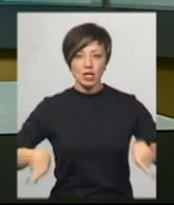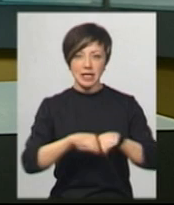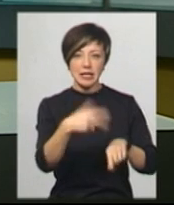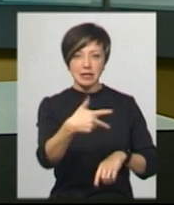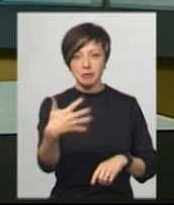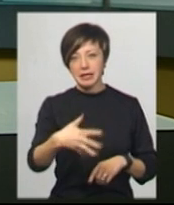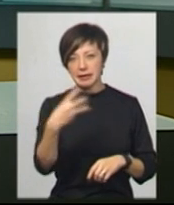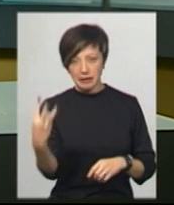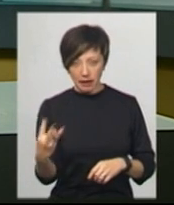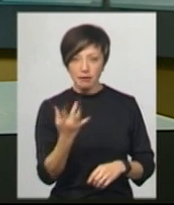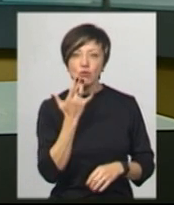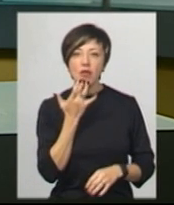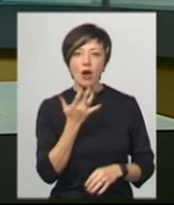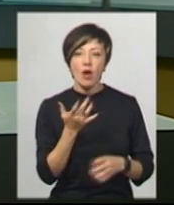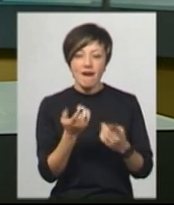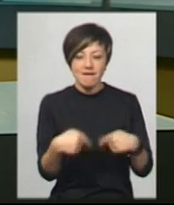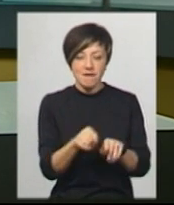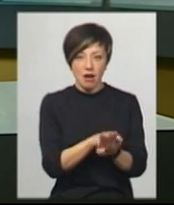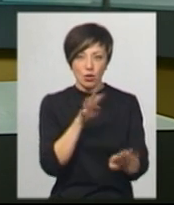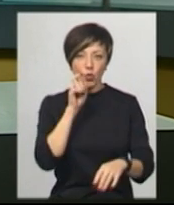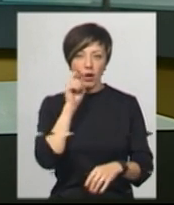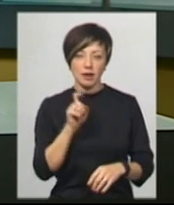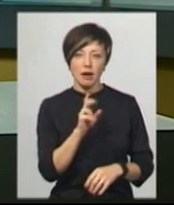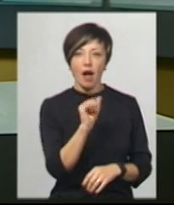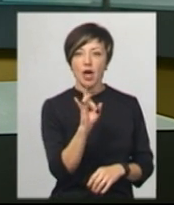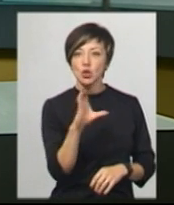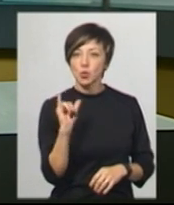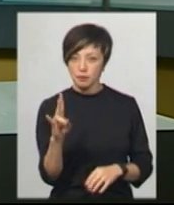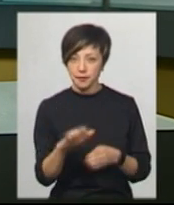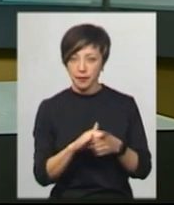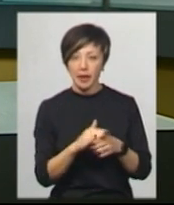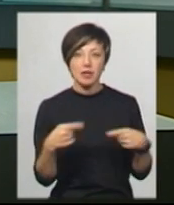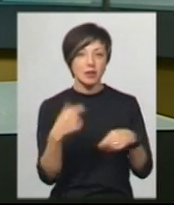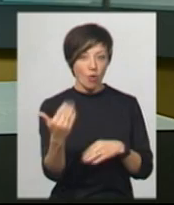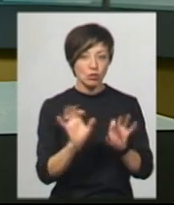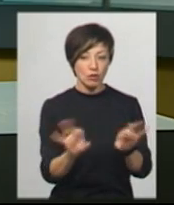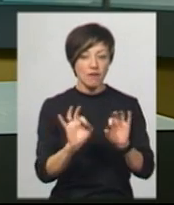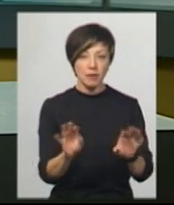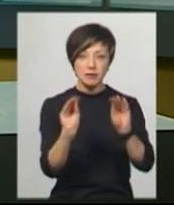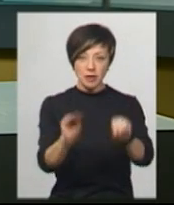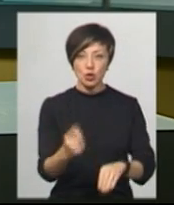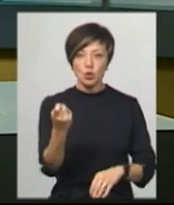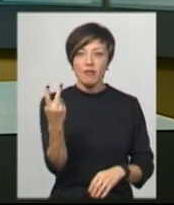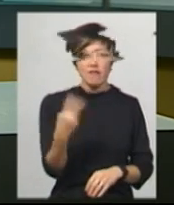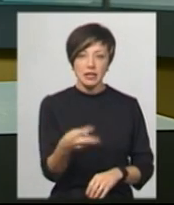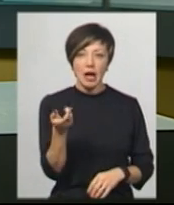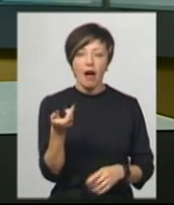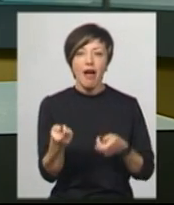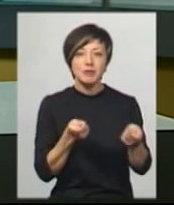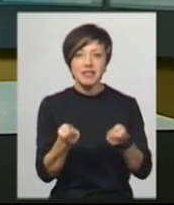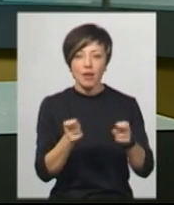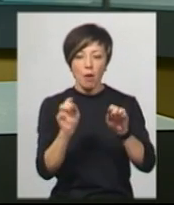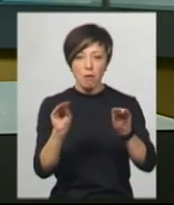3053 Національної гвардії України Сергій Карсон. За його словами, також було складено 120 адміністративних